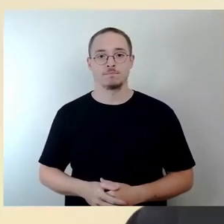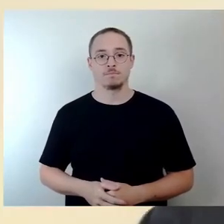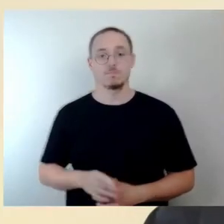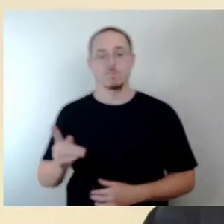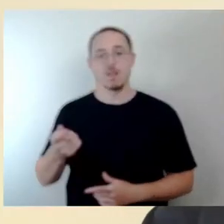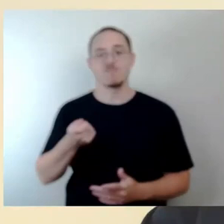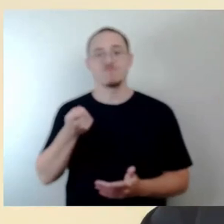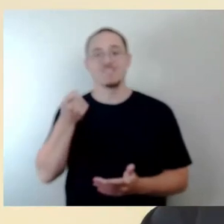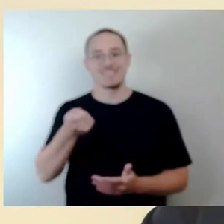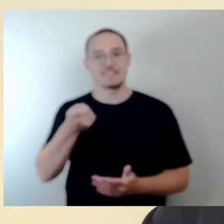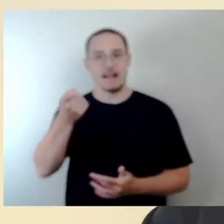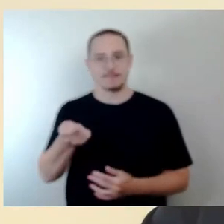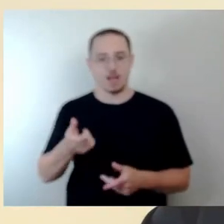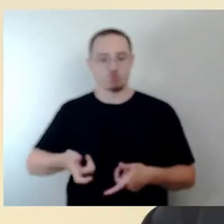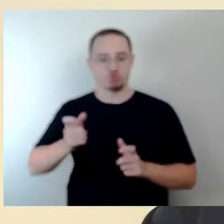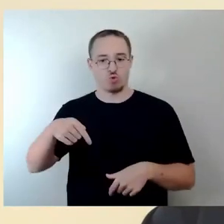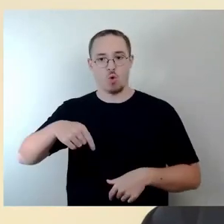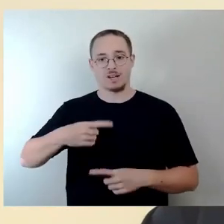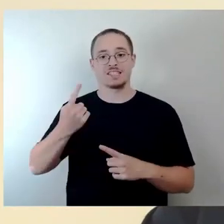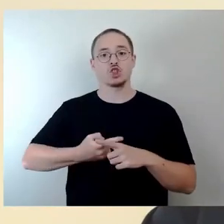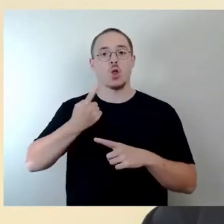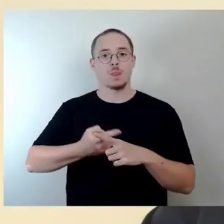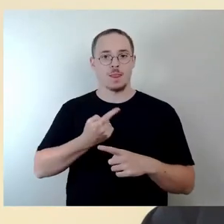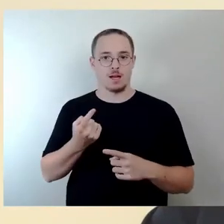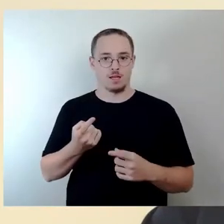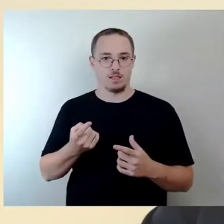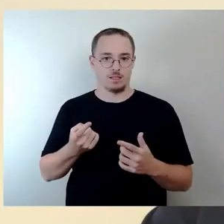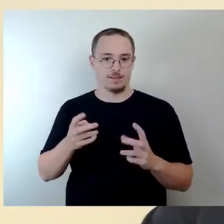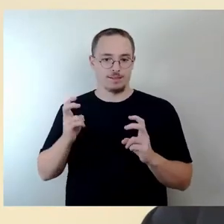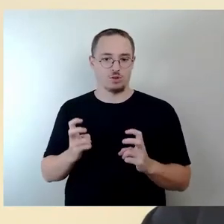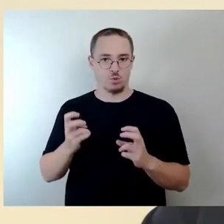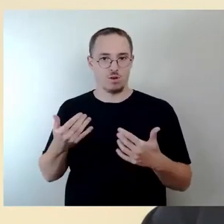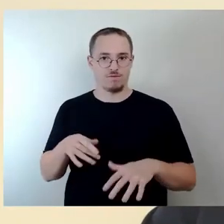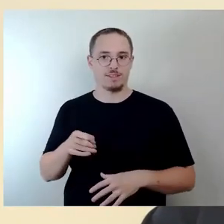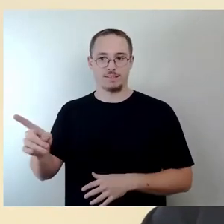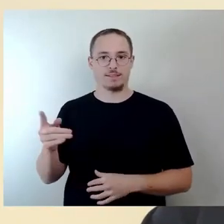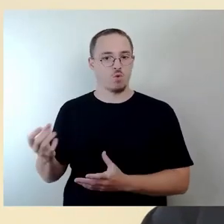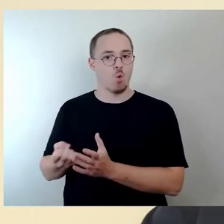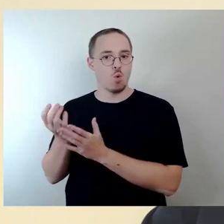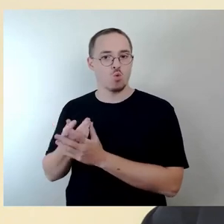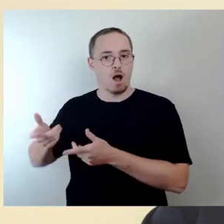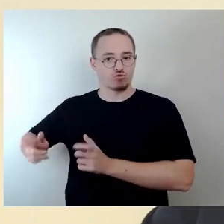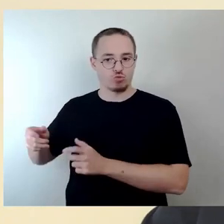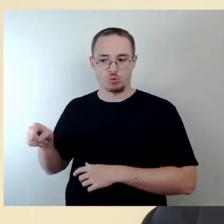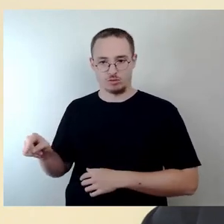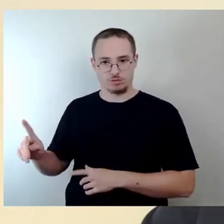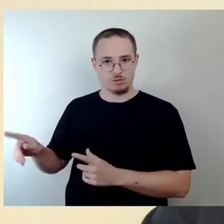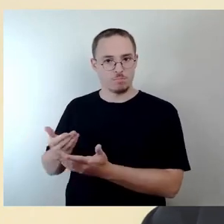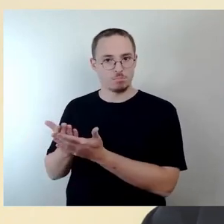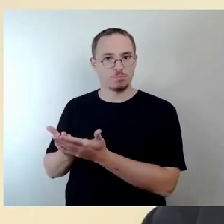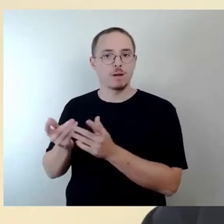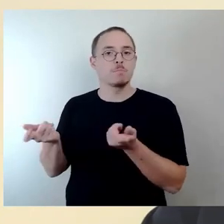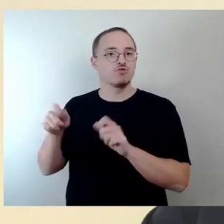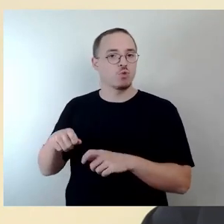Sondersitzung vor der Stadtratssitzung der Beschlussempfehlung des Kulturausschusses weitestgehend gefolgt ist und